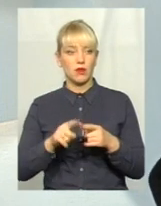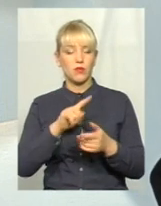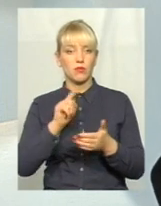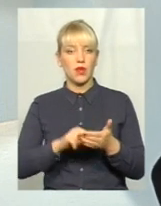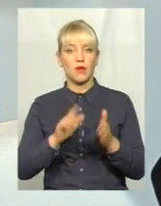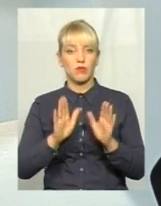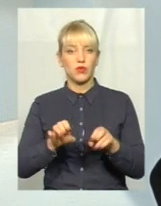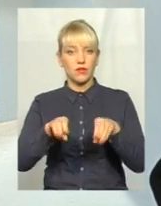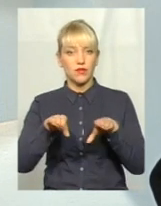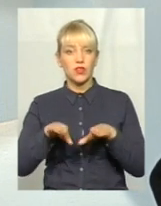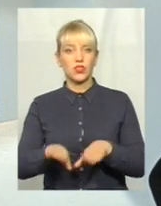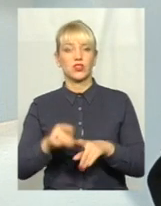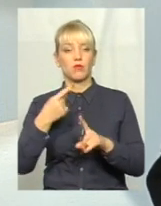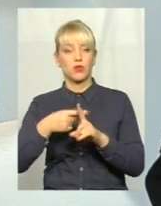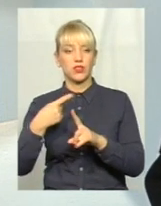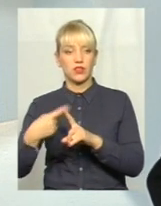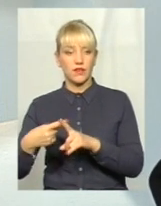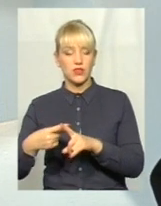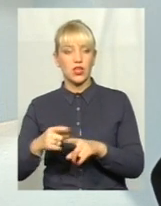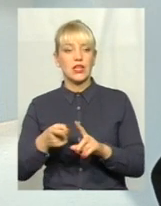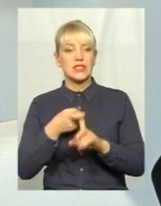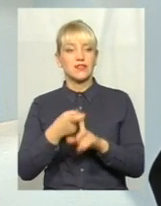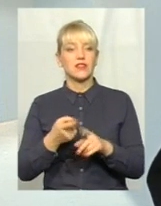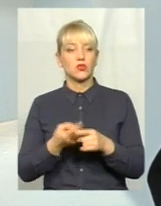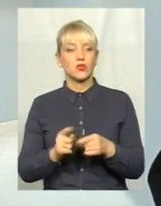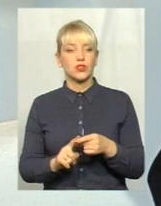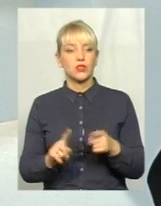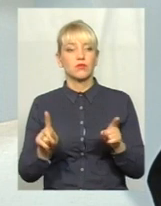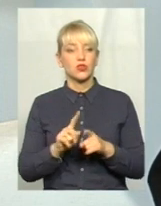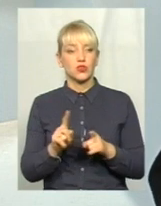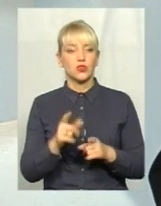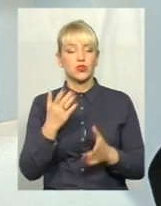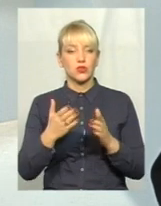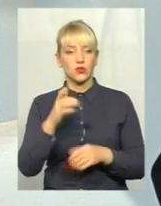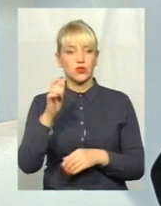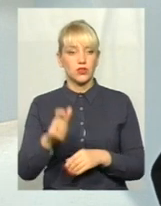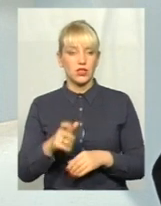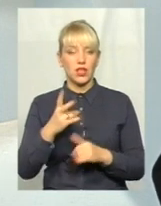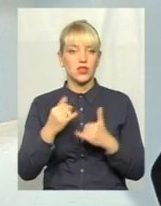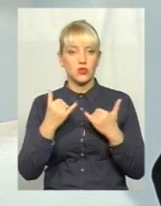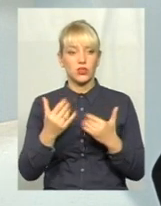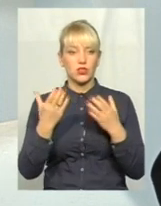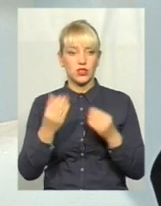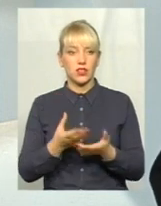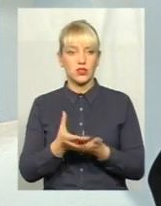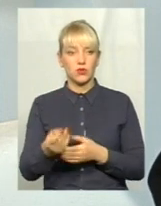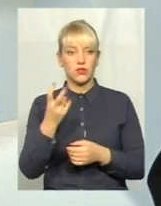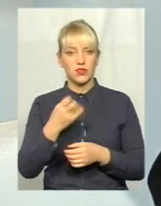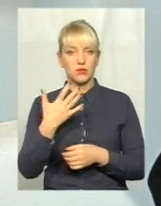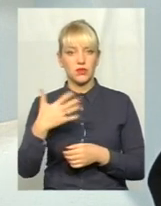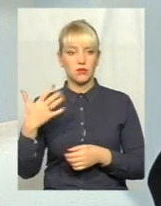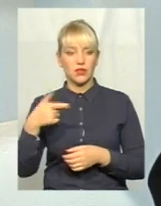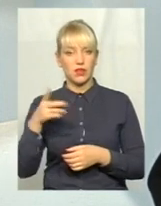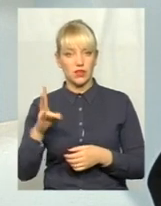вирішена позитивніше в зв'язку з тим, що відповідно, якщо людина на сьогоднішній день сплачує 255 гривень